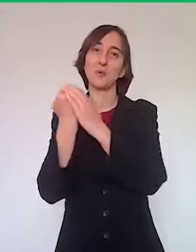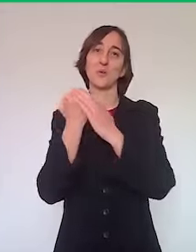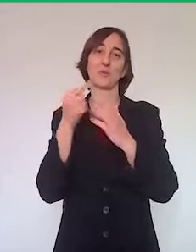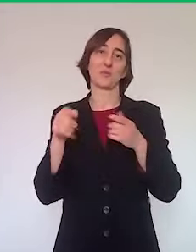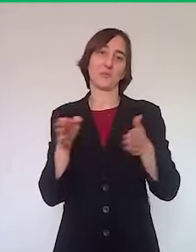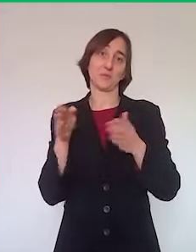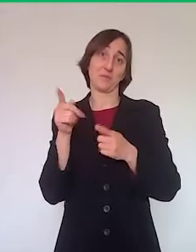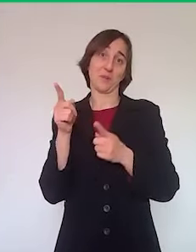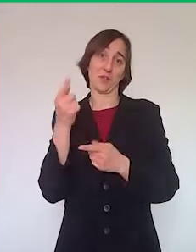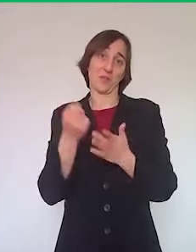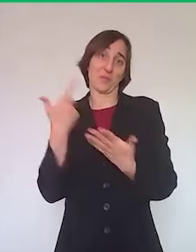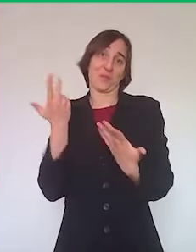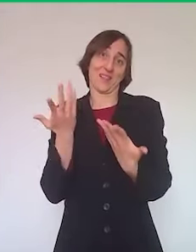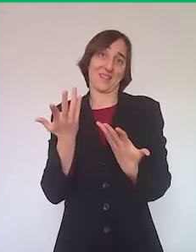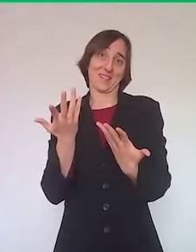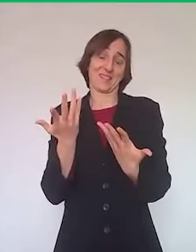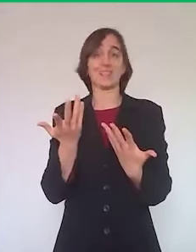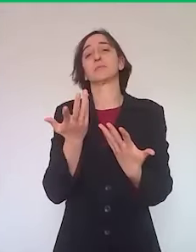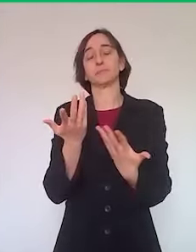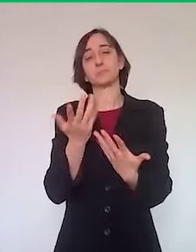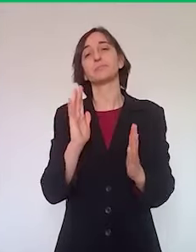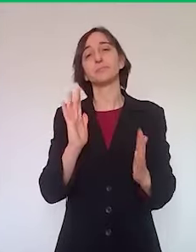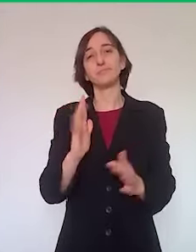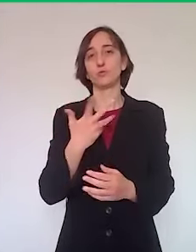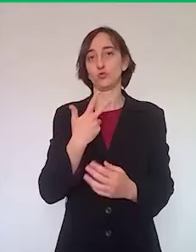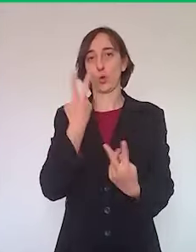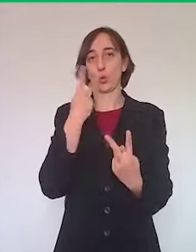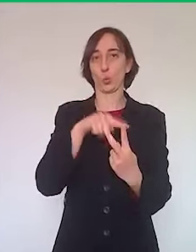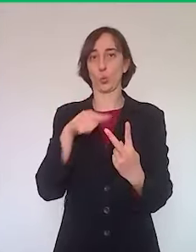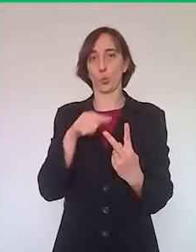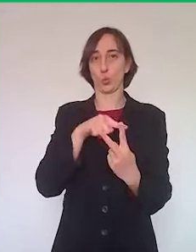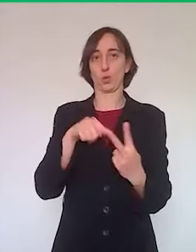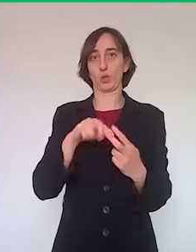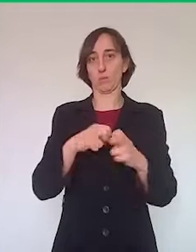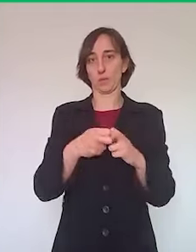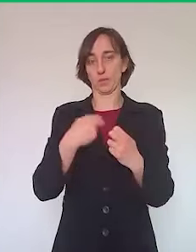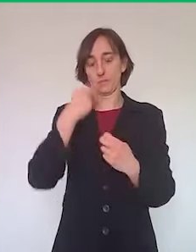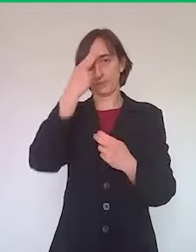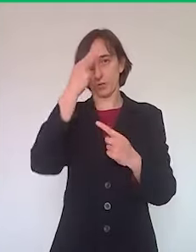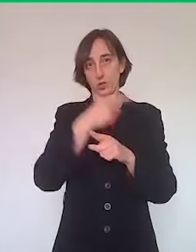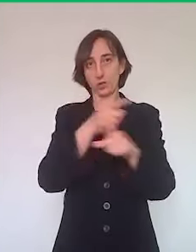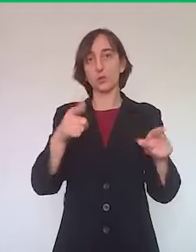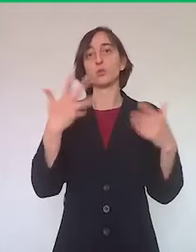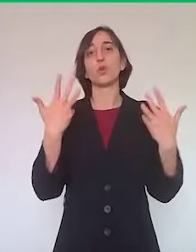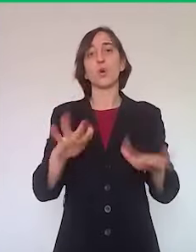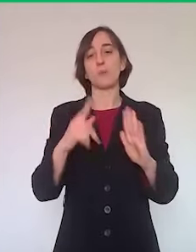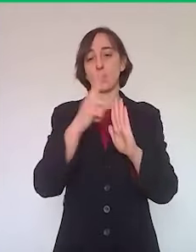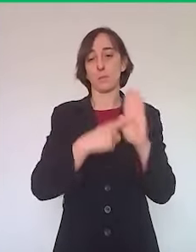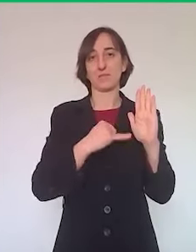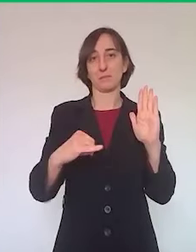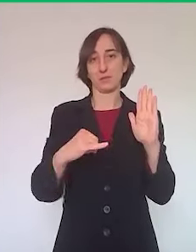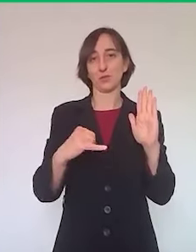Ci sono due ordini di problemi, li voglio ricordare. Il primo è che ormai da un mese e mezzo, dall'8 di marzo, il DPCM